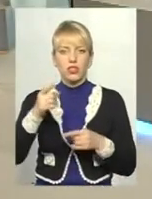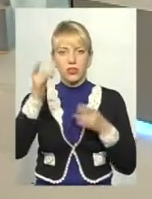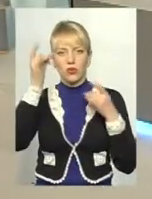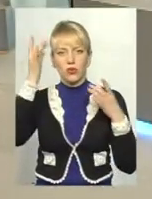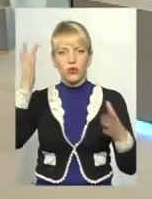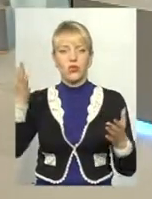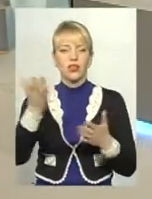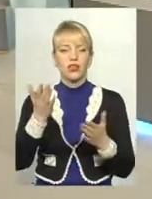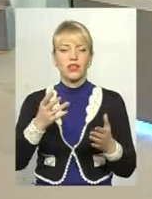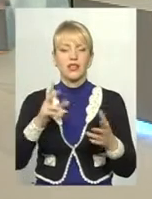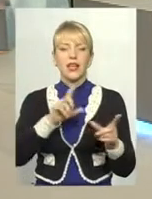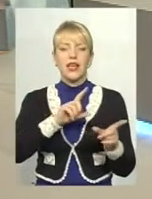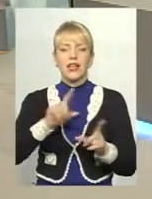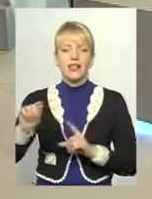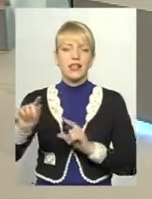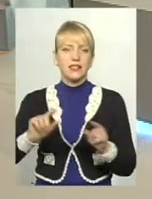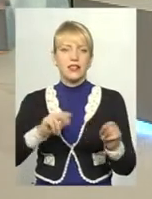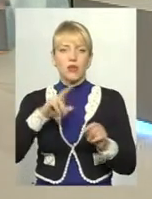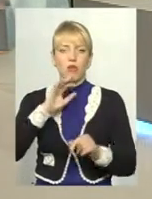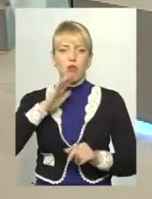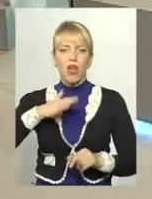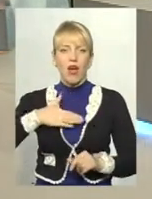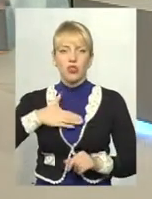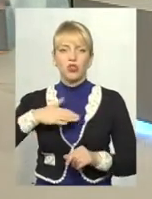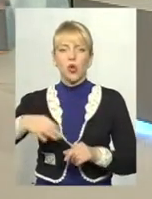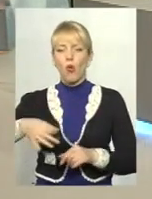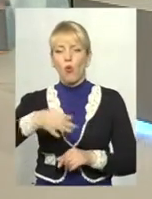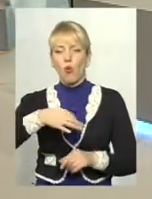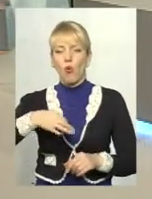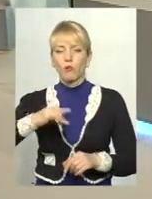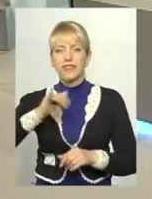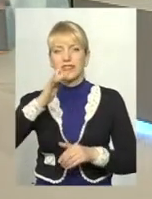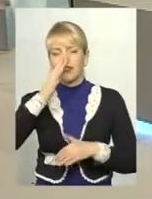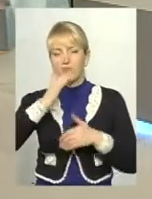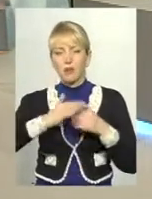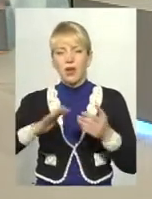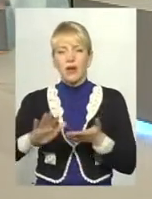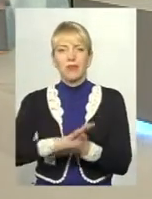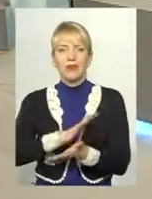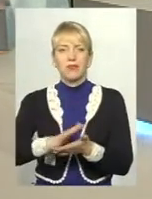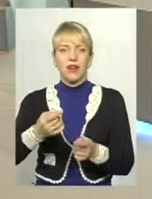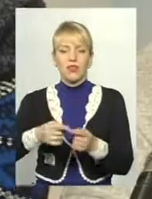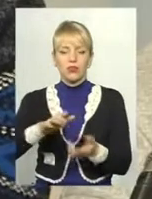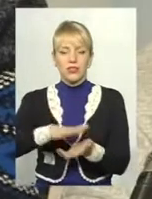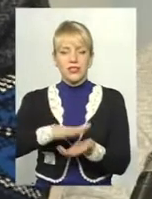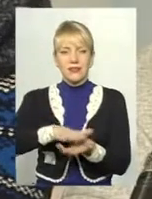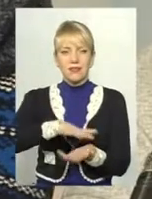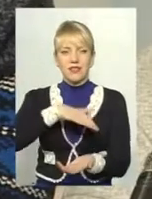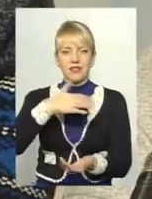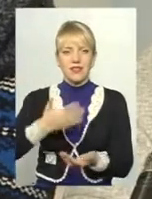їздять по області, по нашій Хмельницькій області, і, вибачте, прибирають оте сміття, які місцеві жителі,